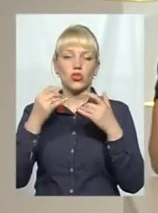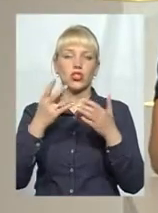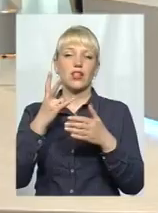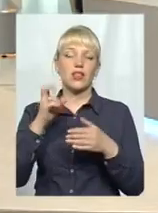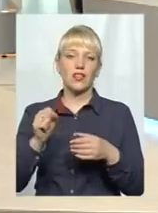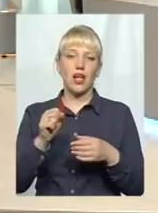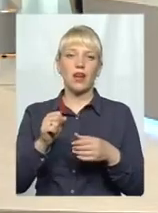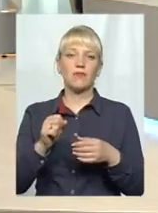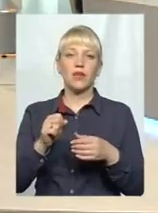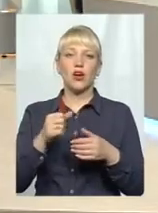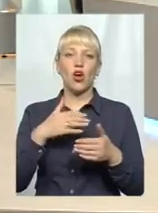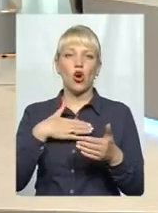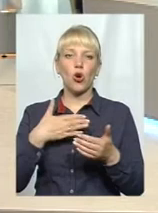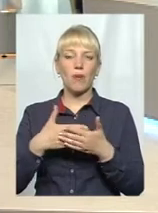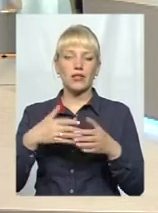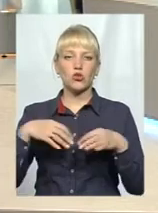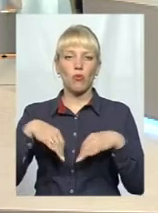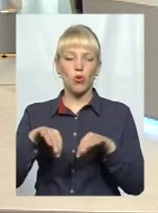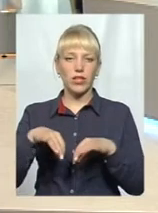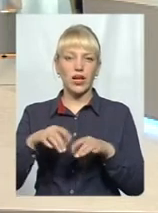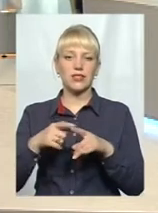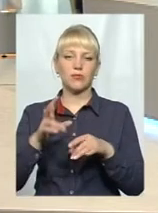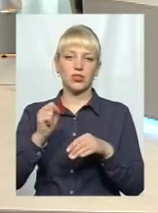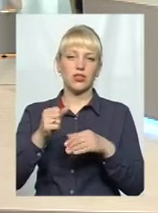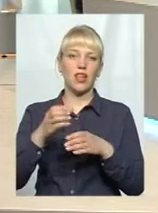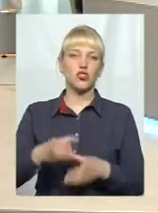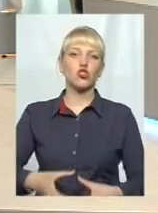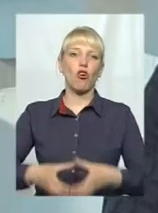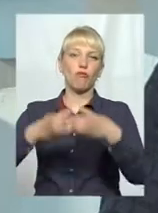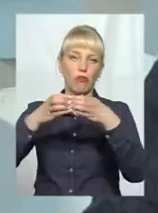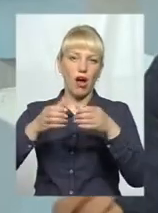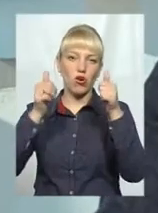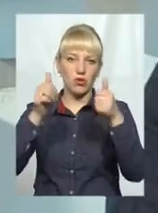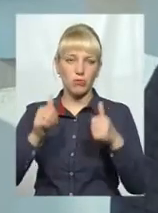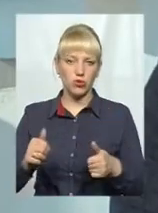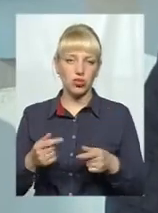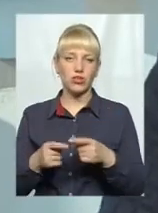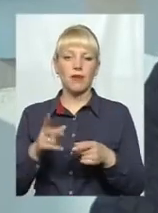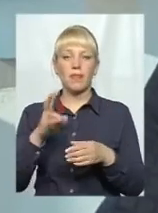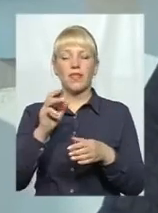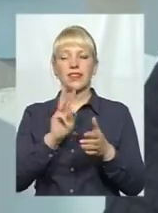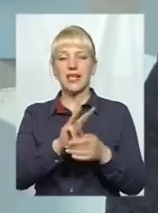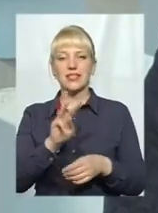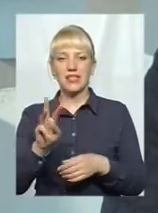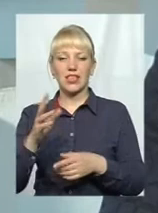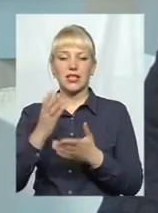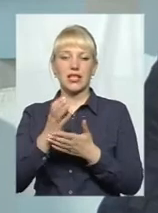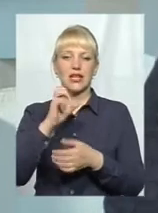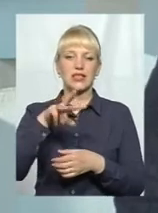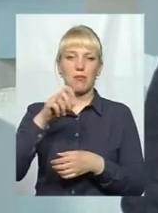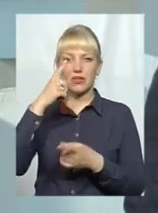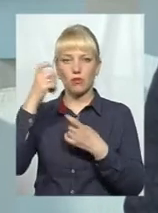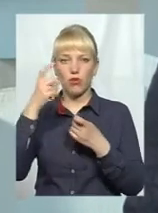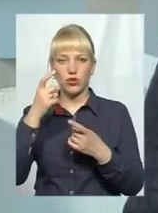стовбах, на дошках оголошень, що мають бути біля під'їздів, тобто громадяни можуть протисувати як на сайті, так і смс-повідомленням, ціна звичайно смс-ки,